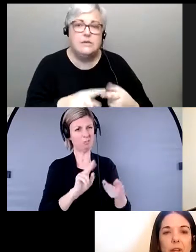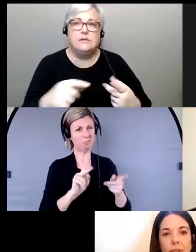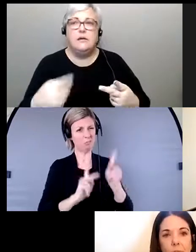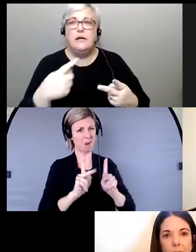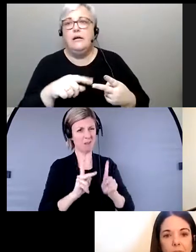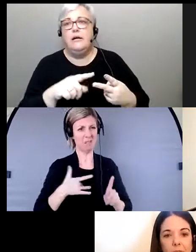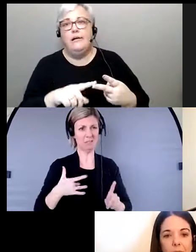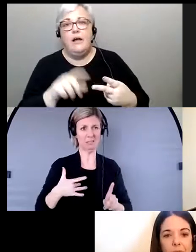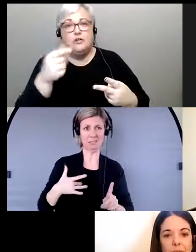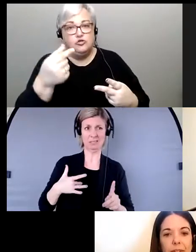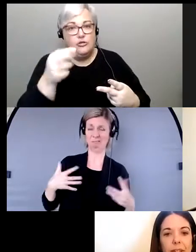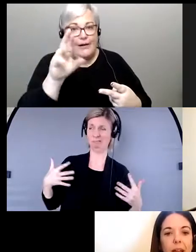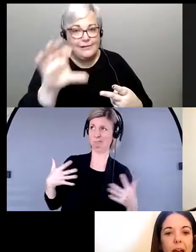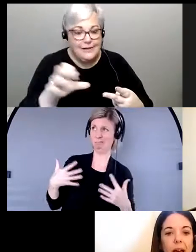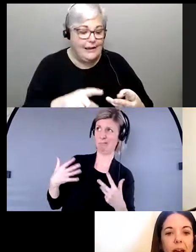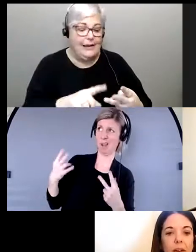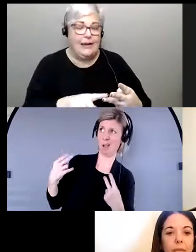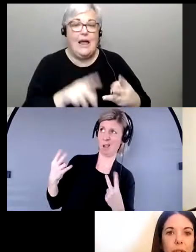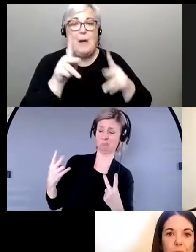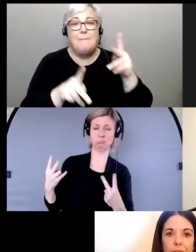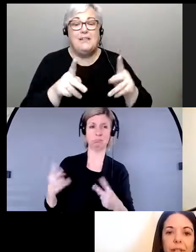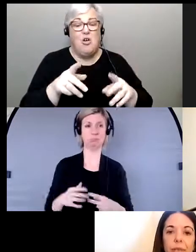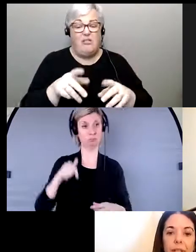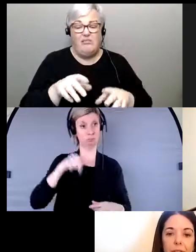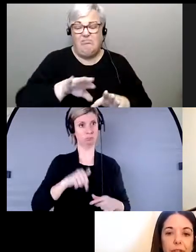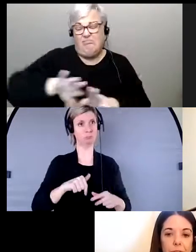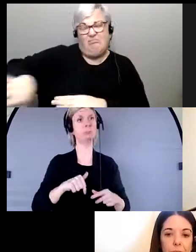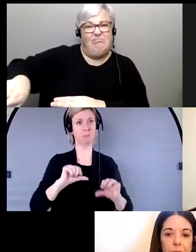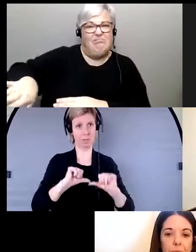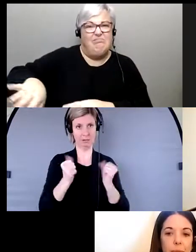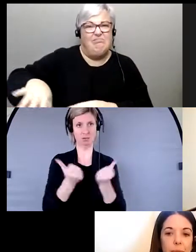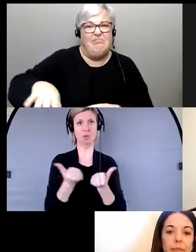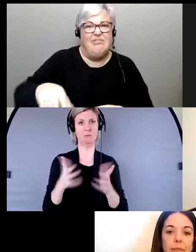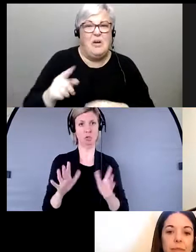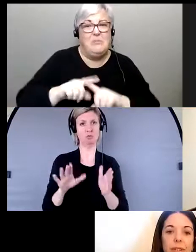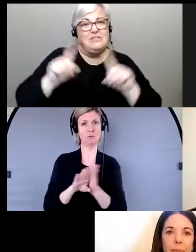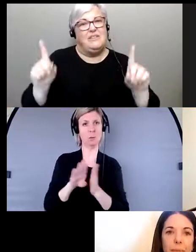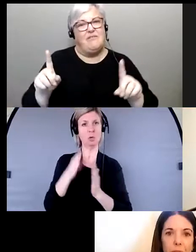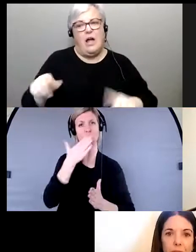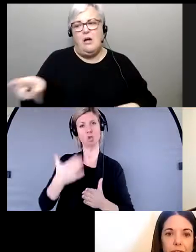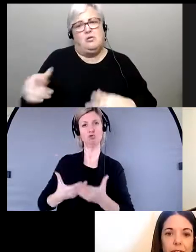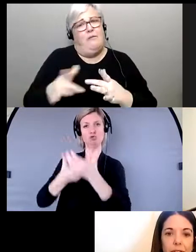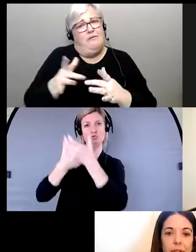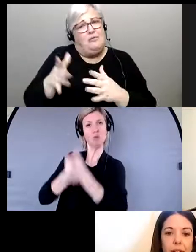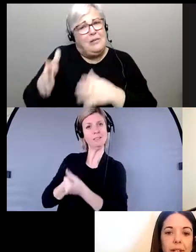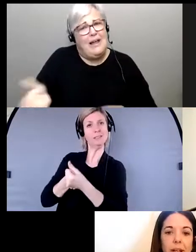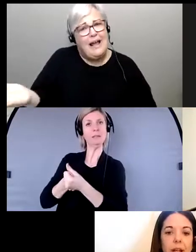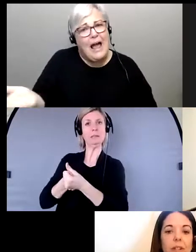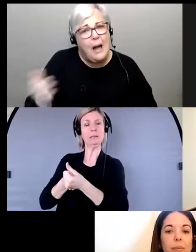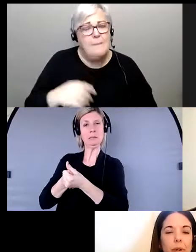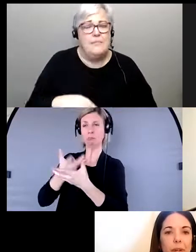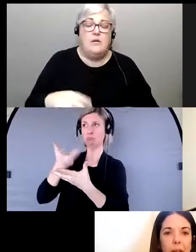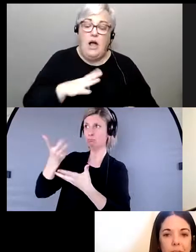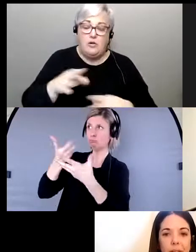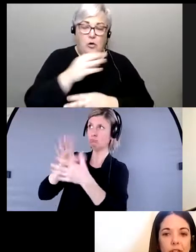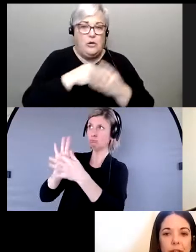la GRC, et les personnes marginalisées se sentent souvent vulnérables en présence de ces personnes. Nos organismes ont un